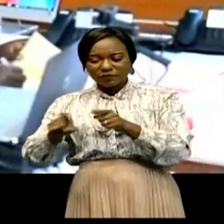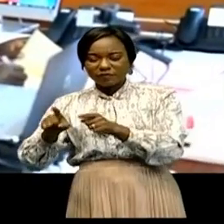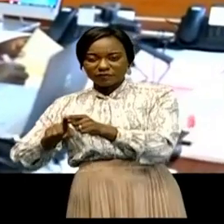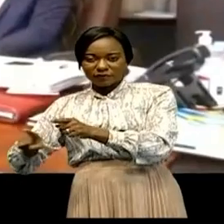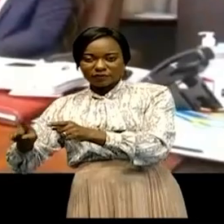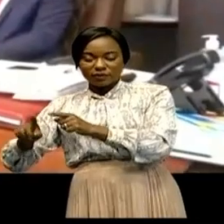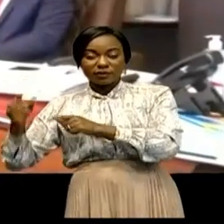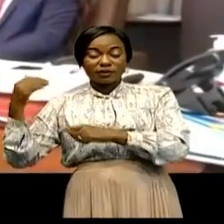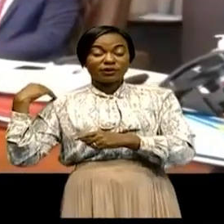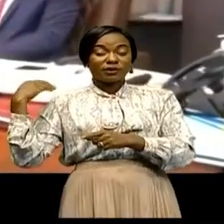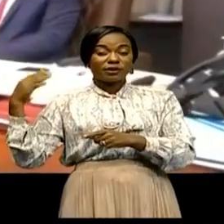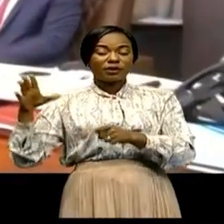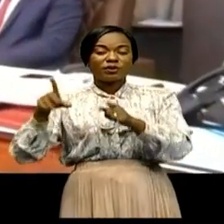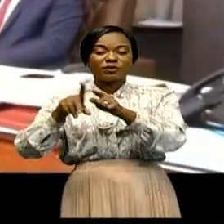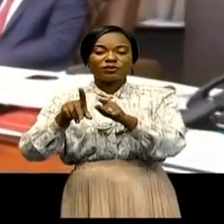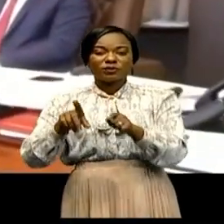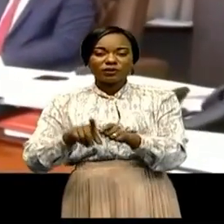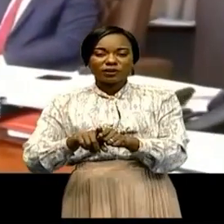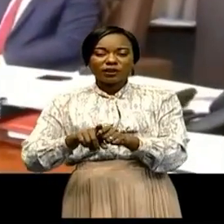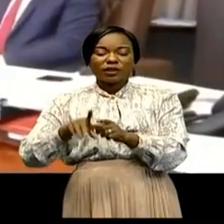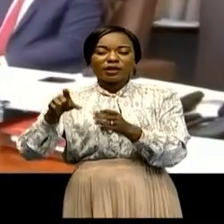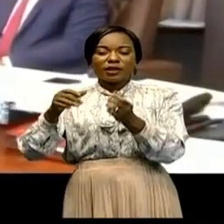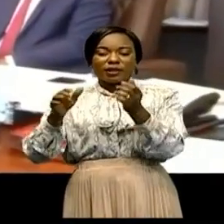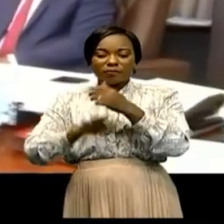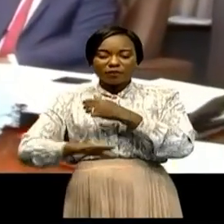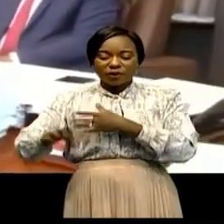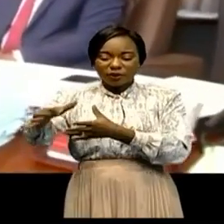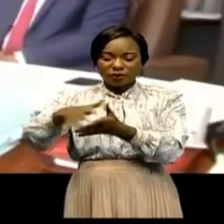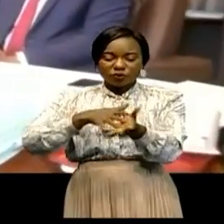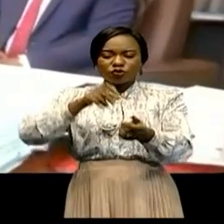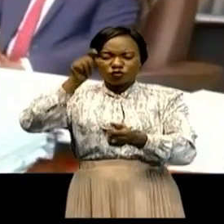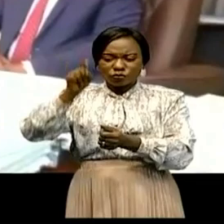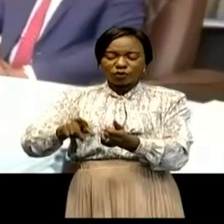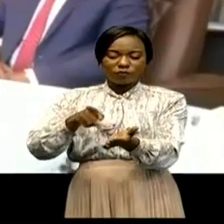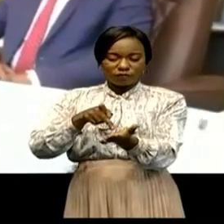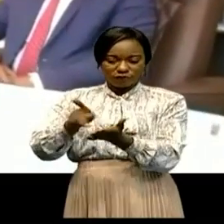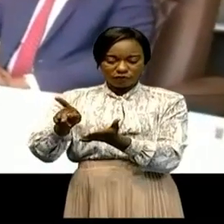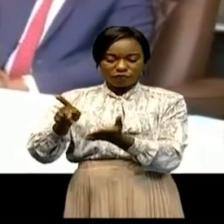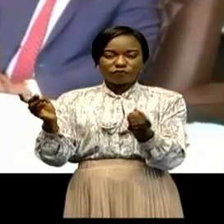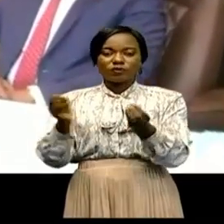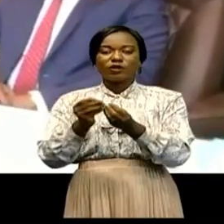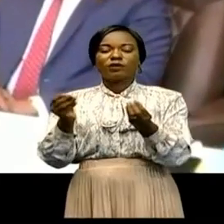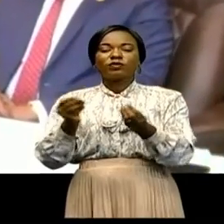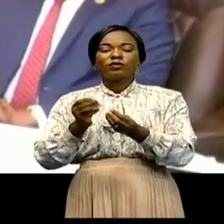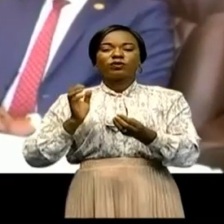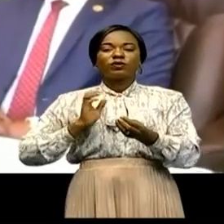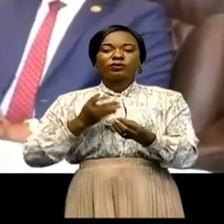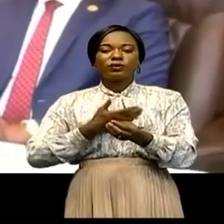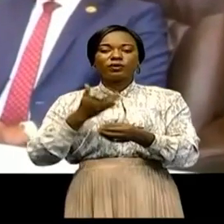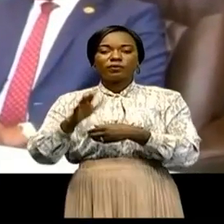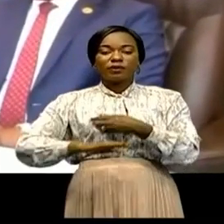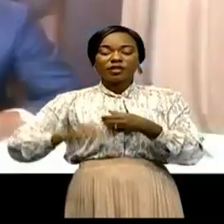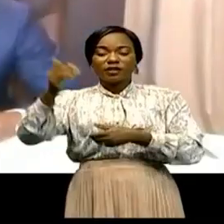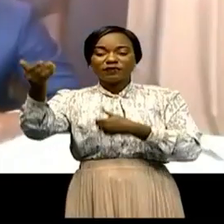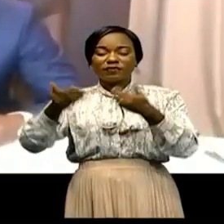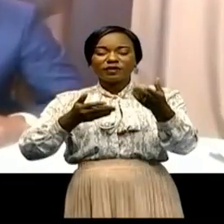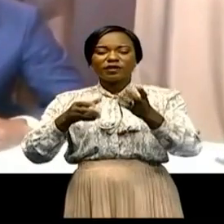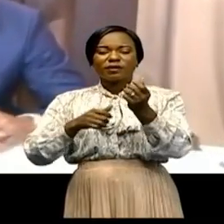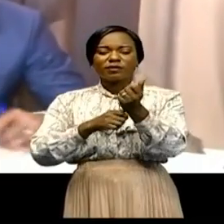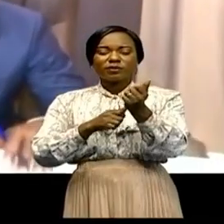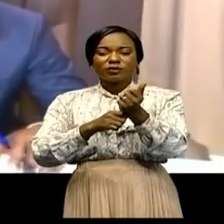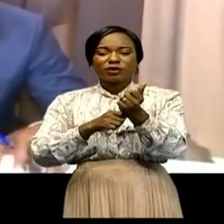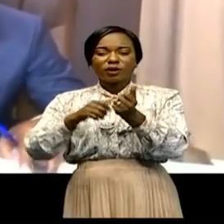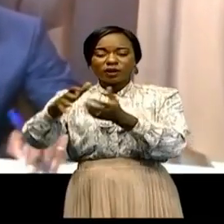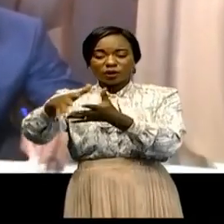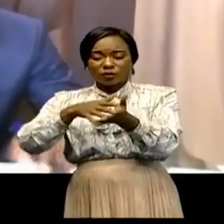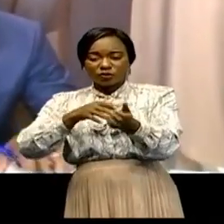États et cellules du pollueur-payeur sont engagés. Notre pays a invité les pollueurs à faire preuve de plus